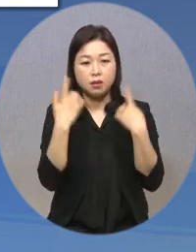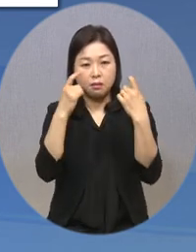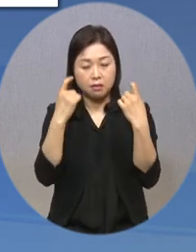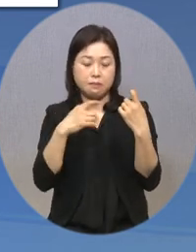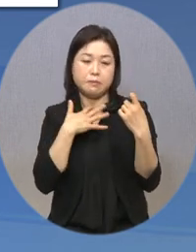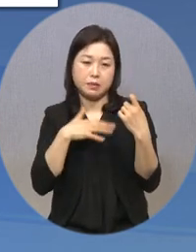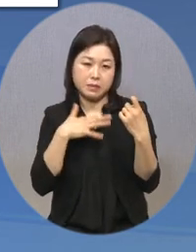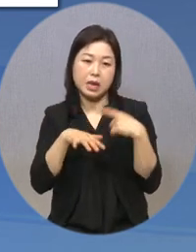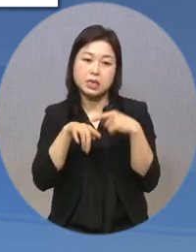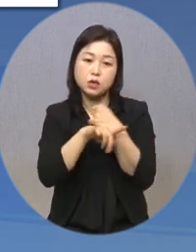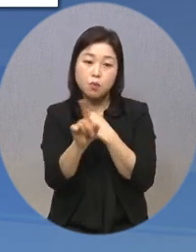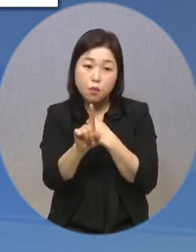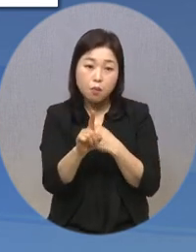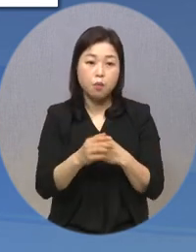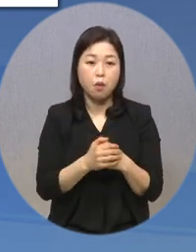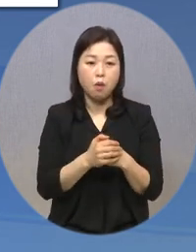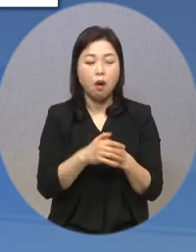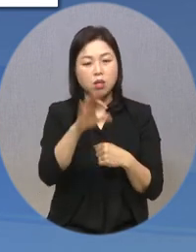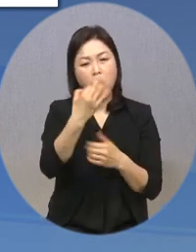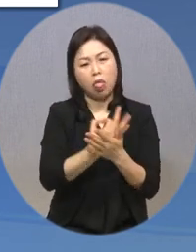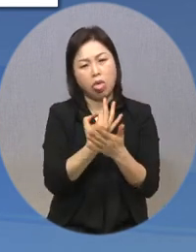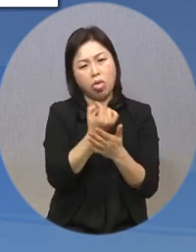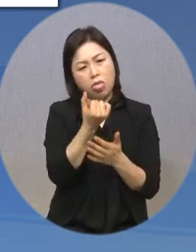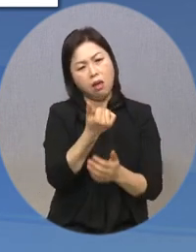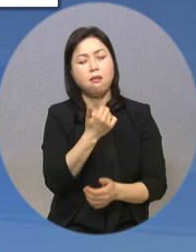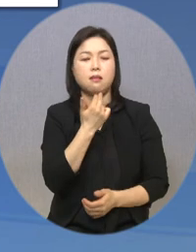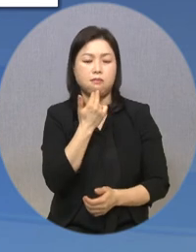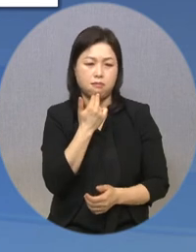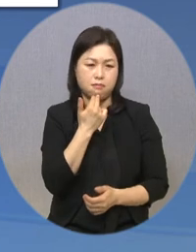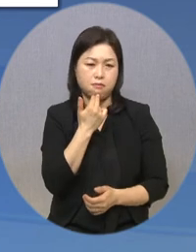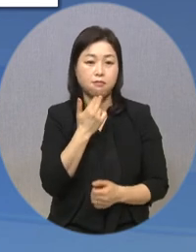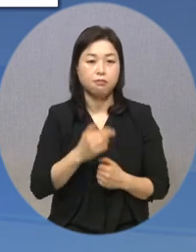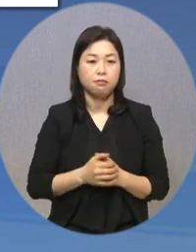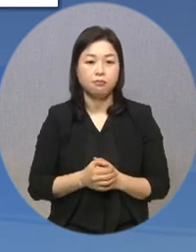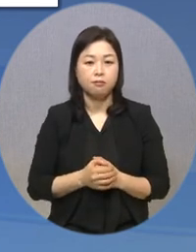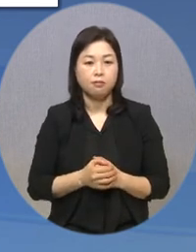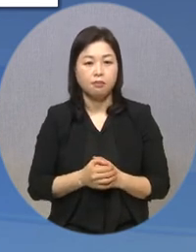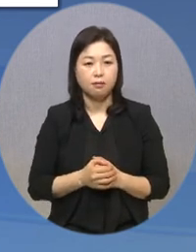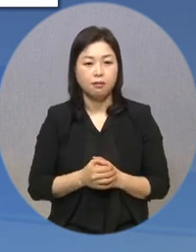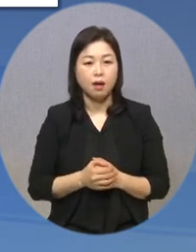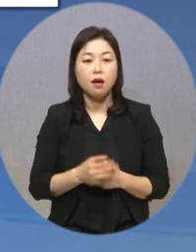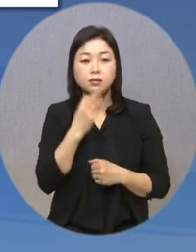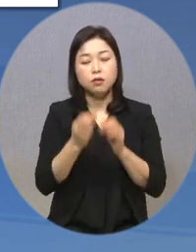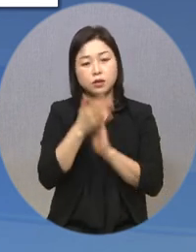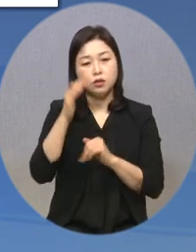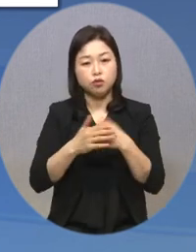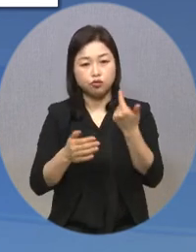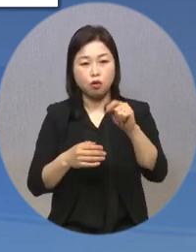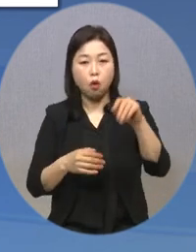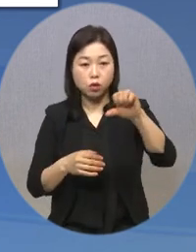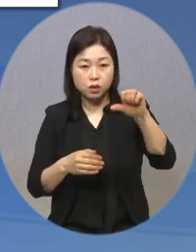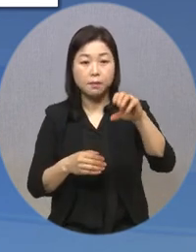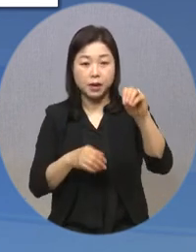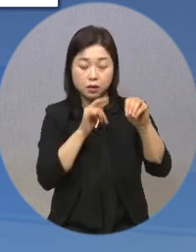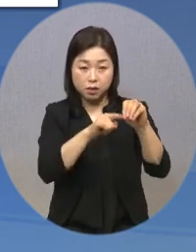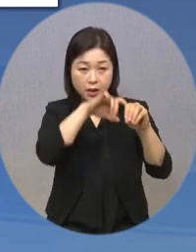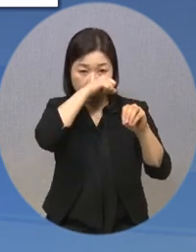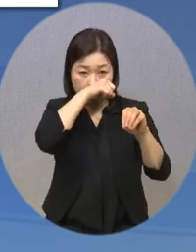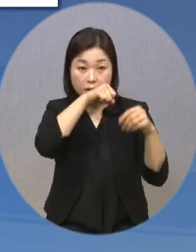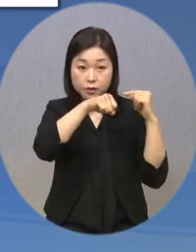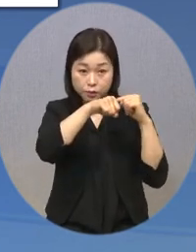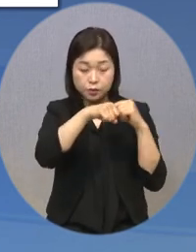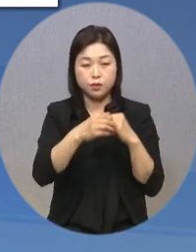못한 가장 큰 이유는 경제적 어려움인 것으로 조사됐습니다. 서울시는 올해 6억 5천만 원 규모의 예산으로